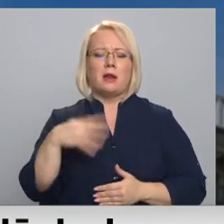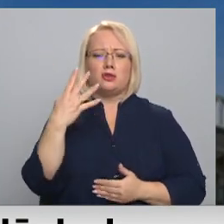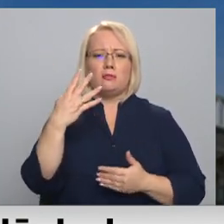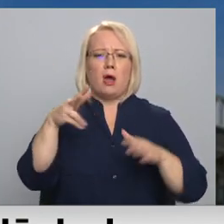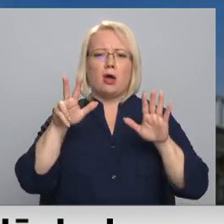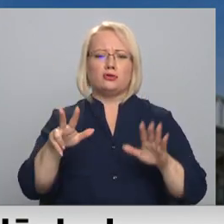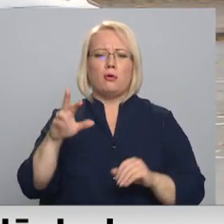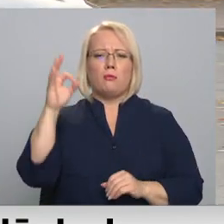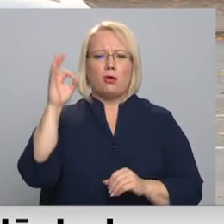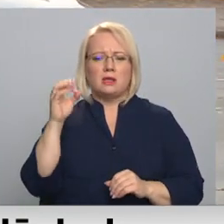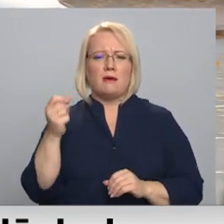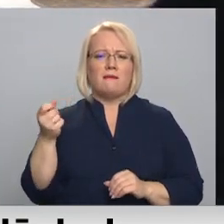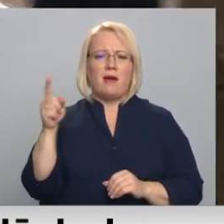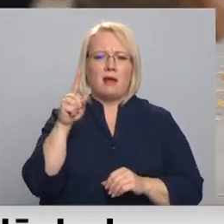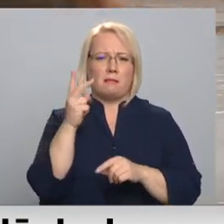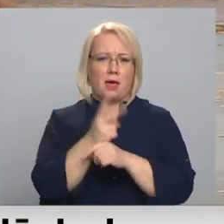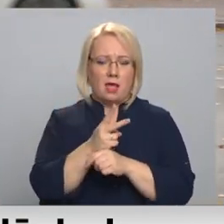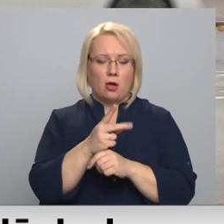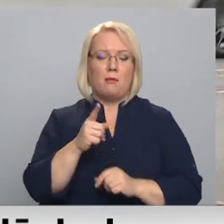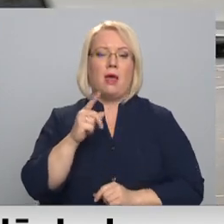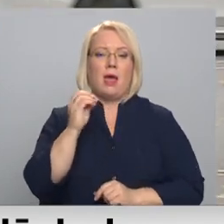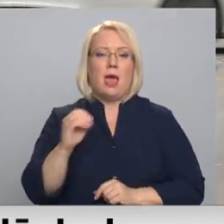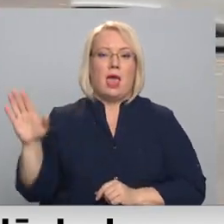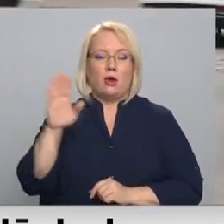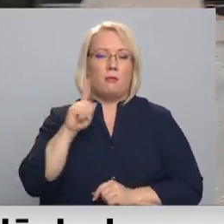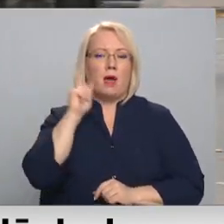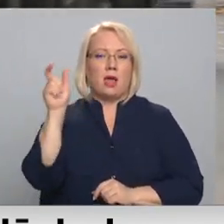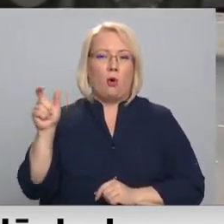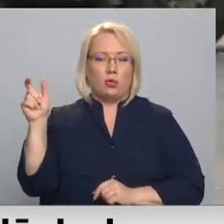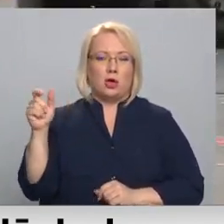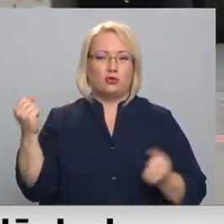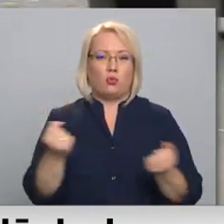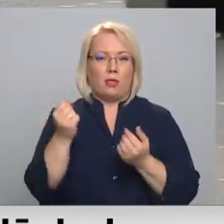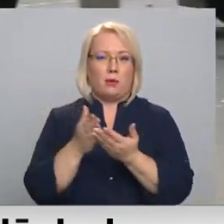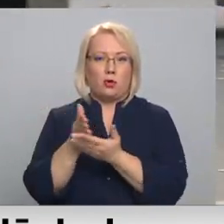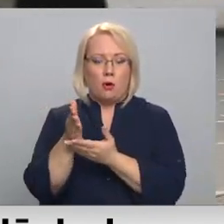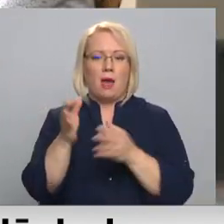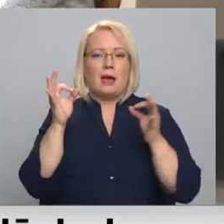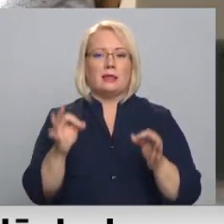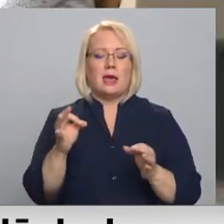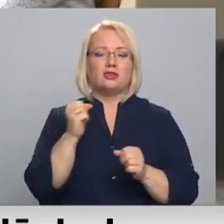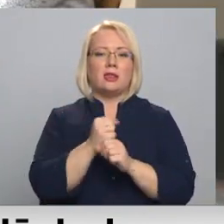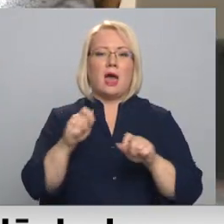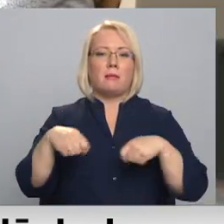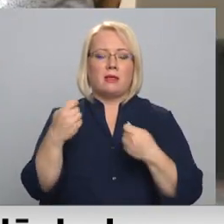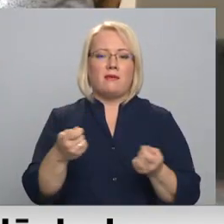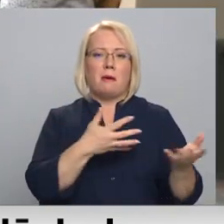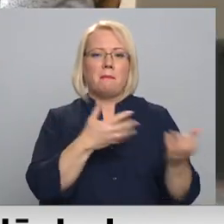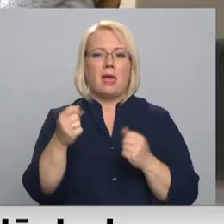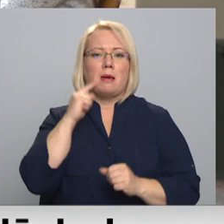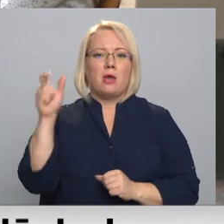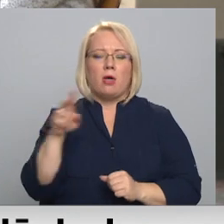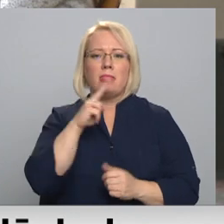mākstākļu ienākumi. Eiropā jauniešu nodarbinātībā vērojama tendence, ka darba devēja pieņem jauniešus neapmaksātās praksas vietās.